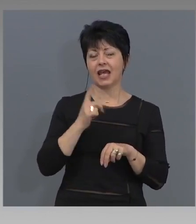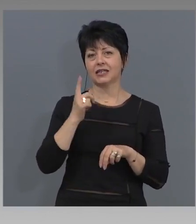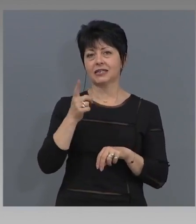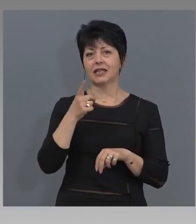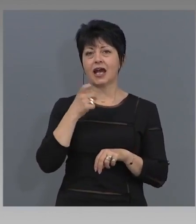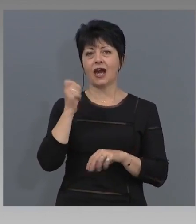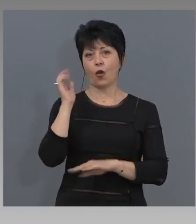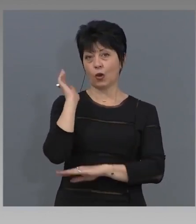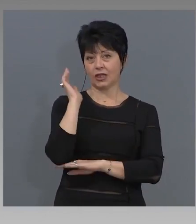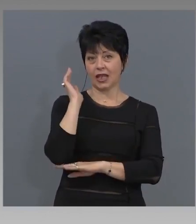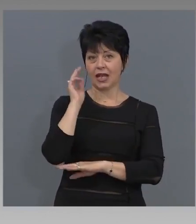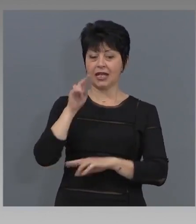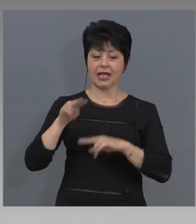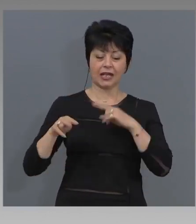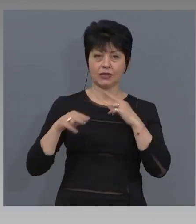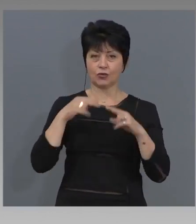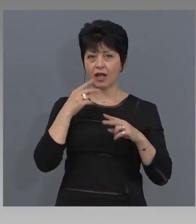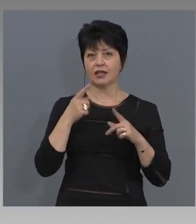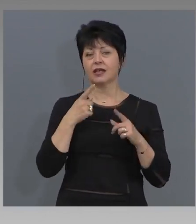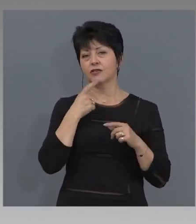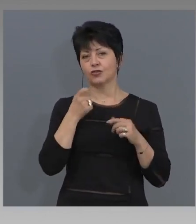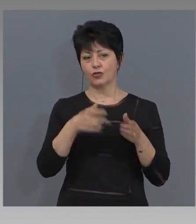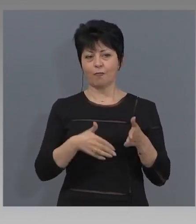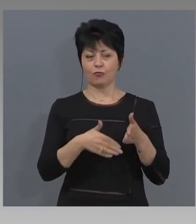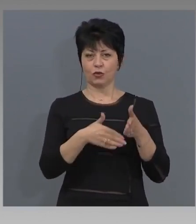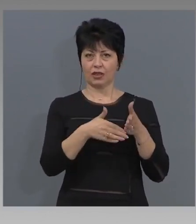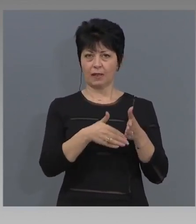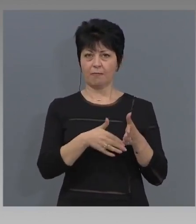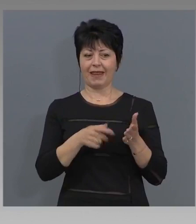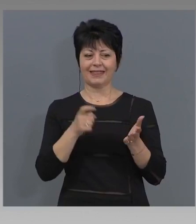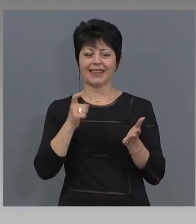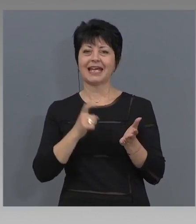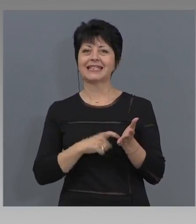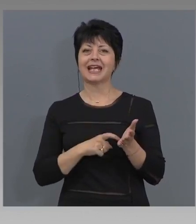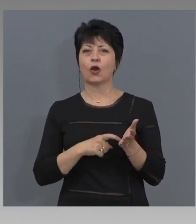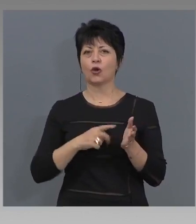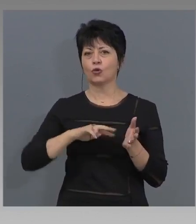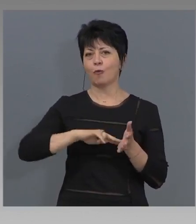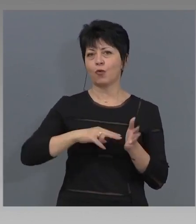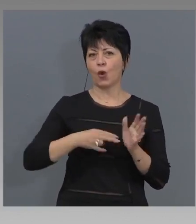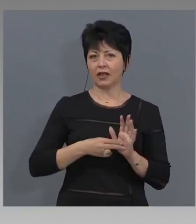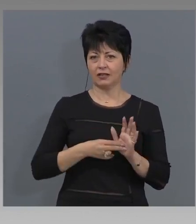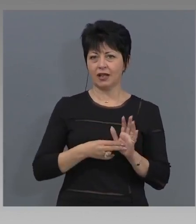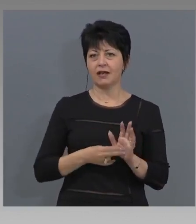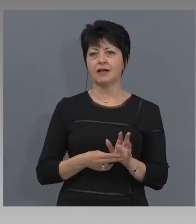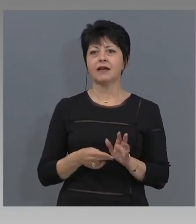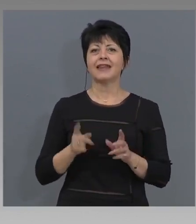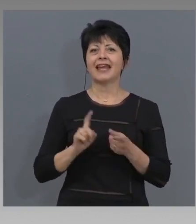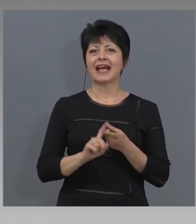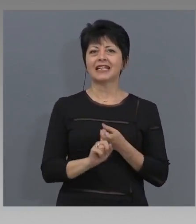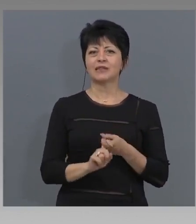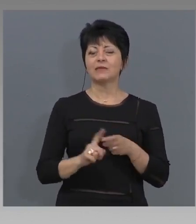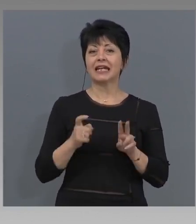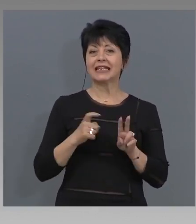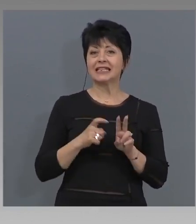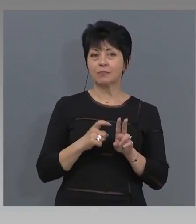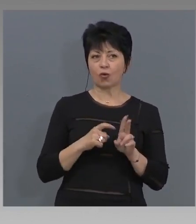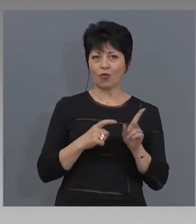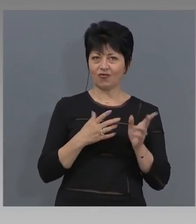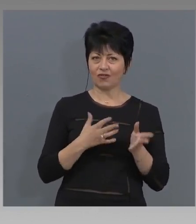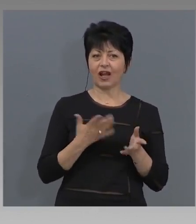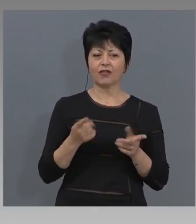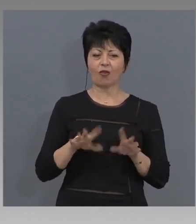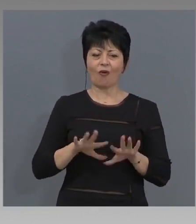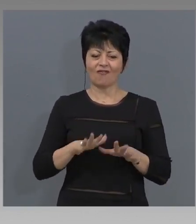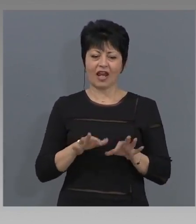Защото беше подкрепен законопроекта на Красимир Ципов и група народни представители като временна